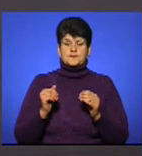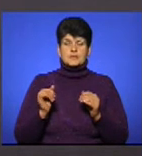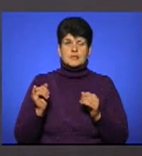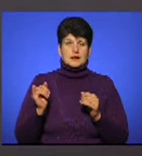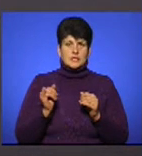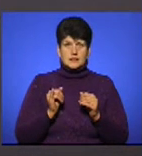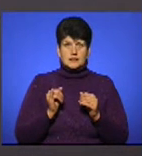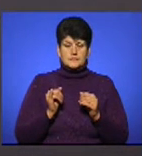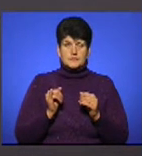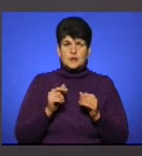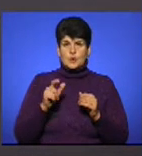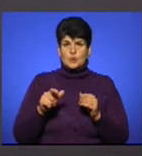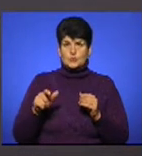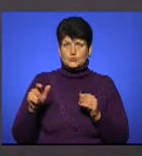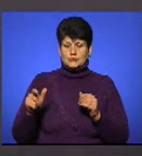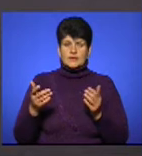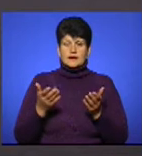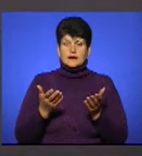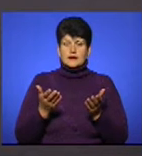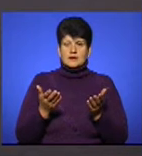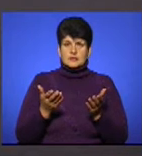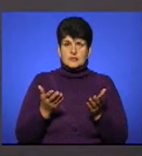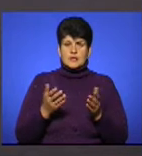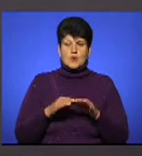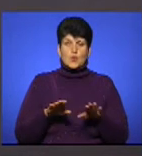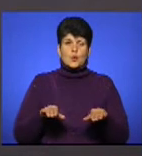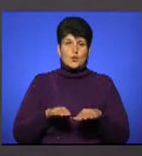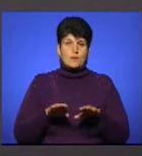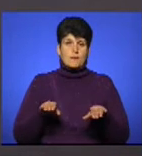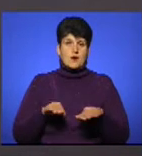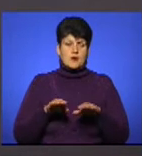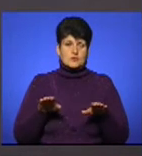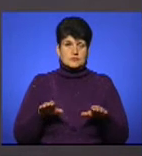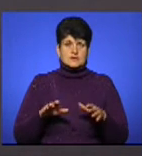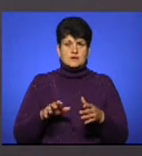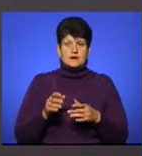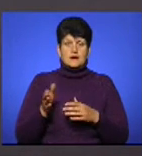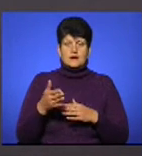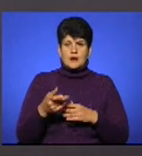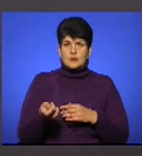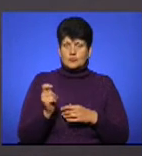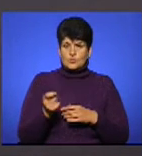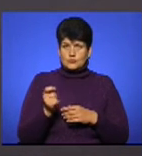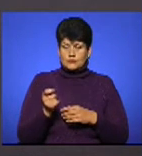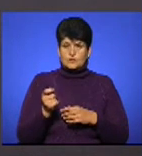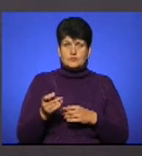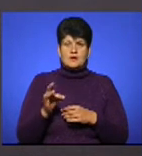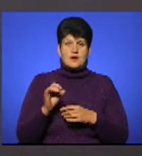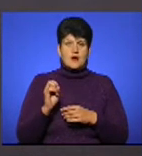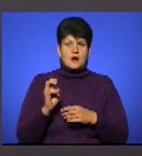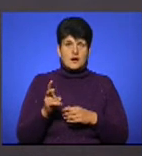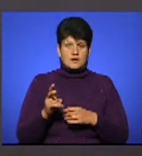І люди, які купаються, займаються риболовлею, ловлять раки,